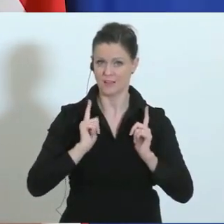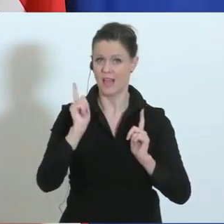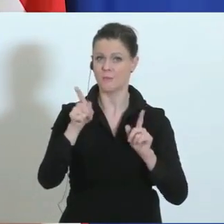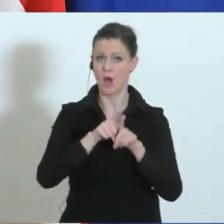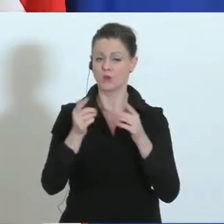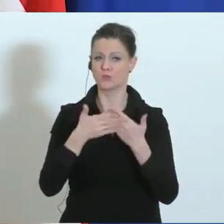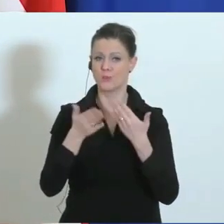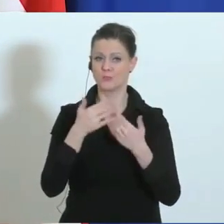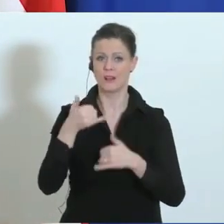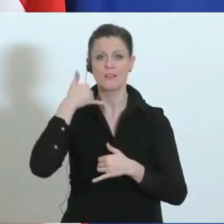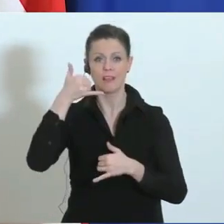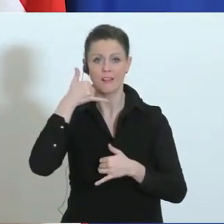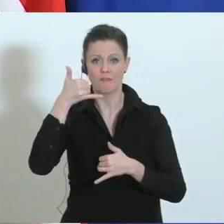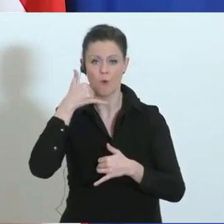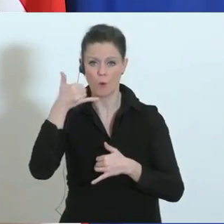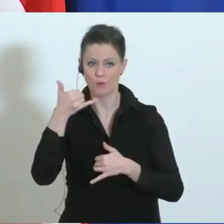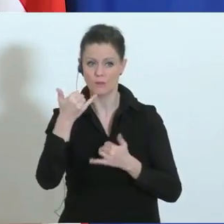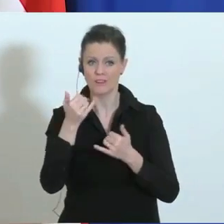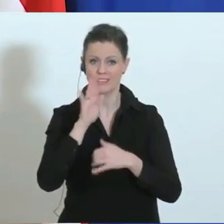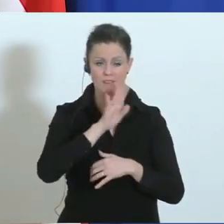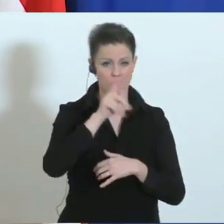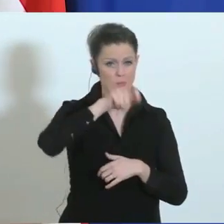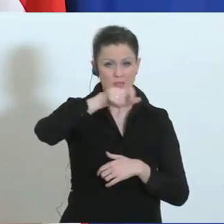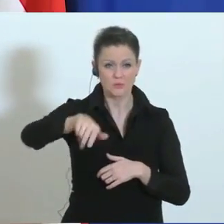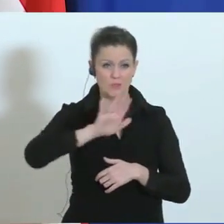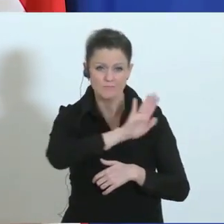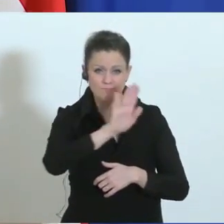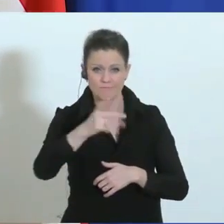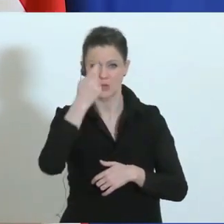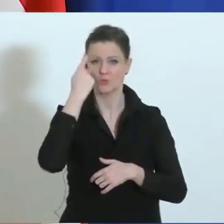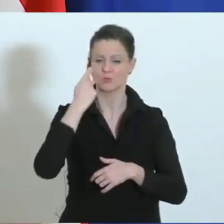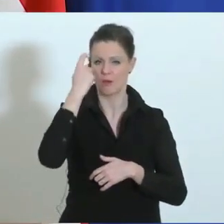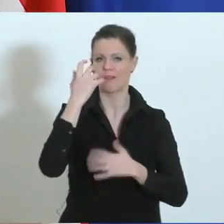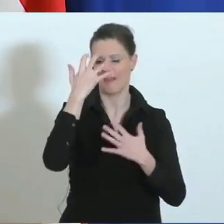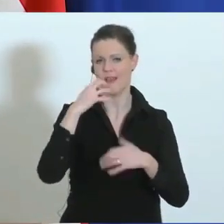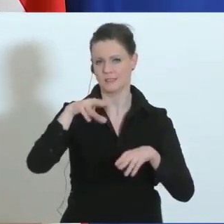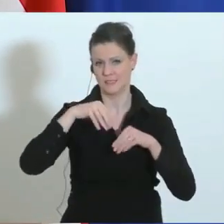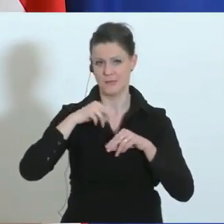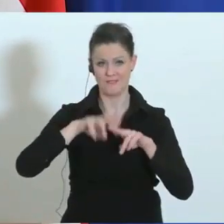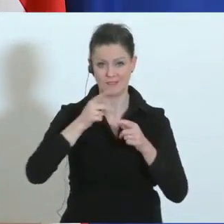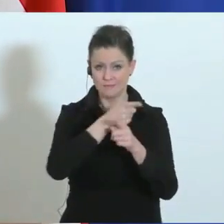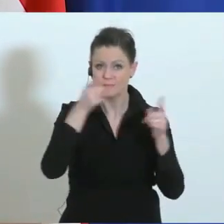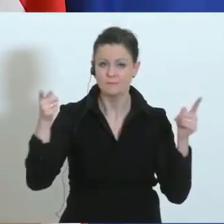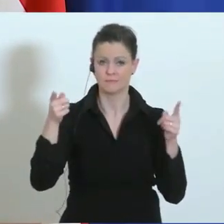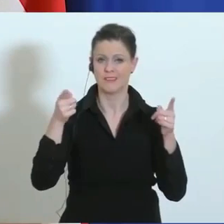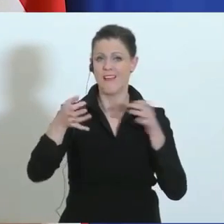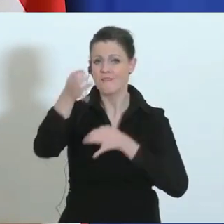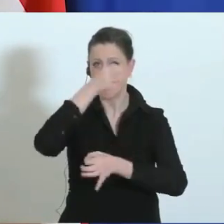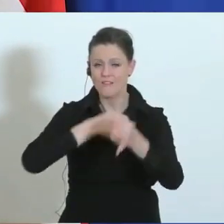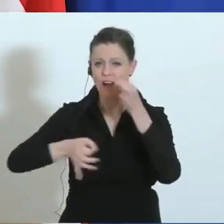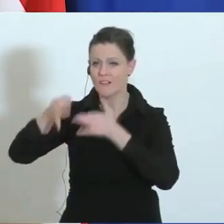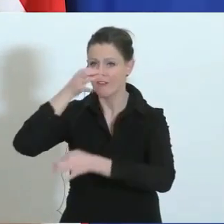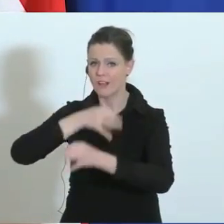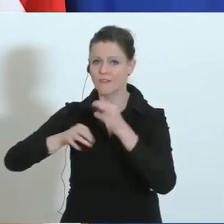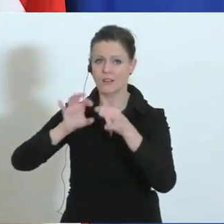Telefonhotlines, um die Sorgen der Menschen ernst zu nehmen. Und hier auch wieder meine Bitte an die Bevölkerung, wenn Sie Fragen haben über die Maßnahmen,